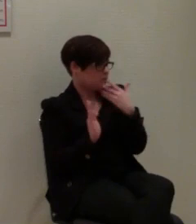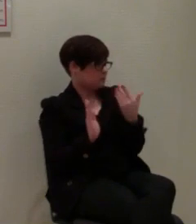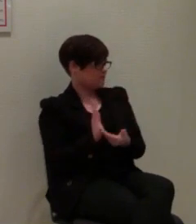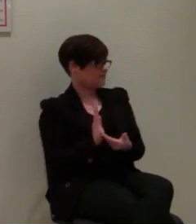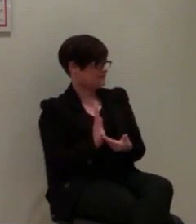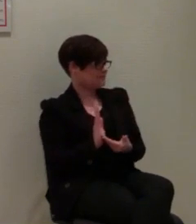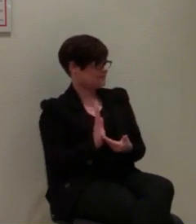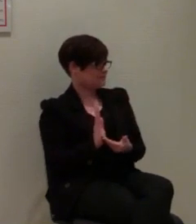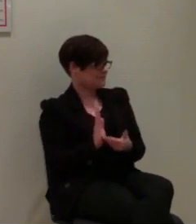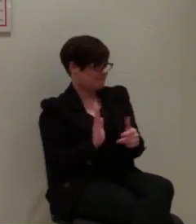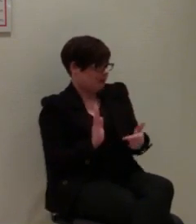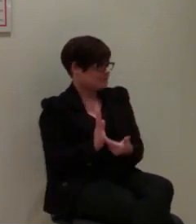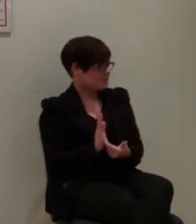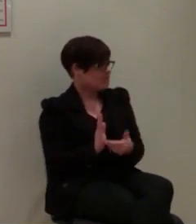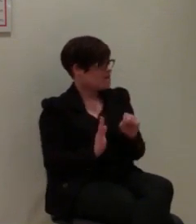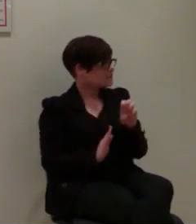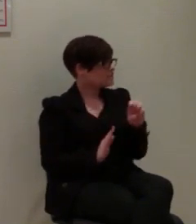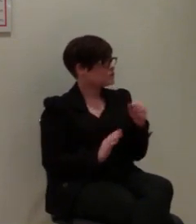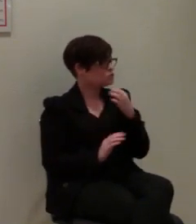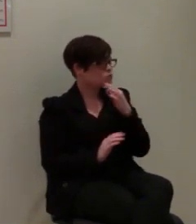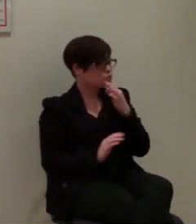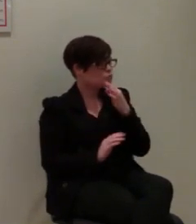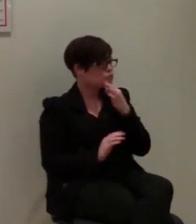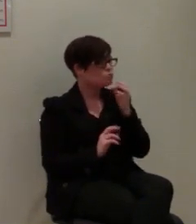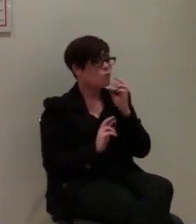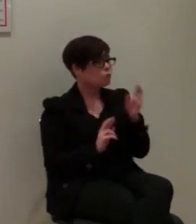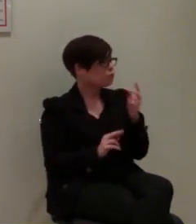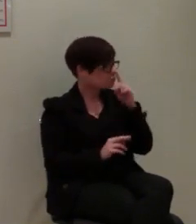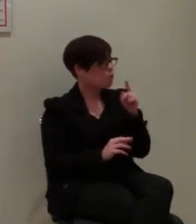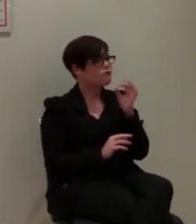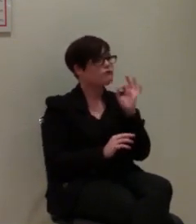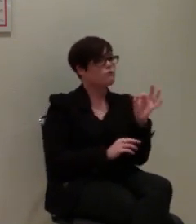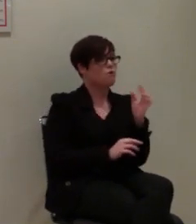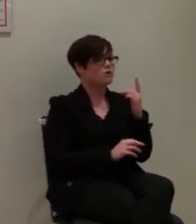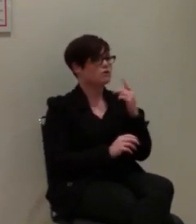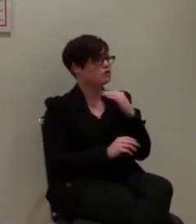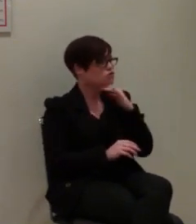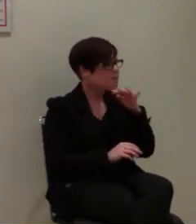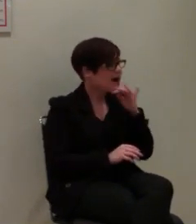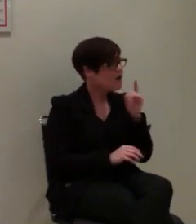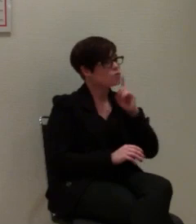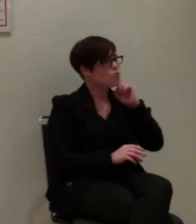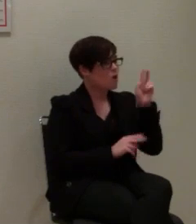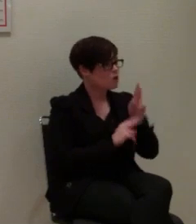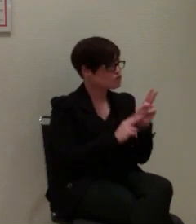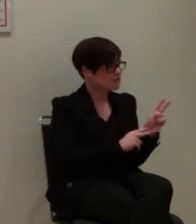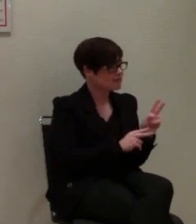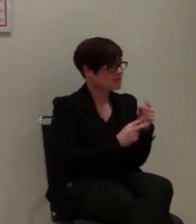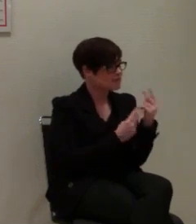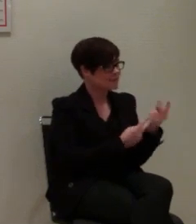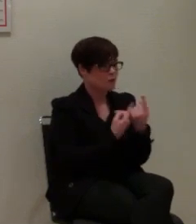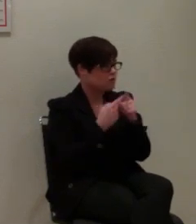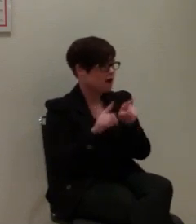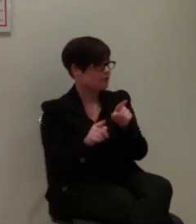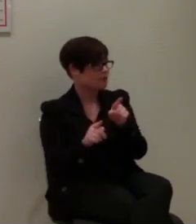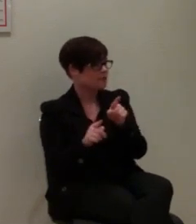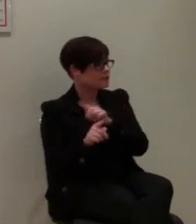Der SMS-Notruf ist nicht nur für Sprach- und Hörgeschädigte wichtig, sondern ist auch für den ganz normalen, nichtbehinderten Menschen.